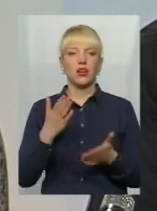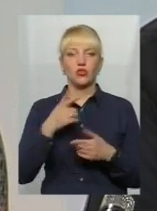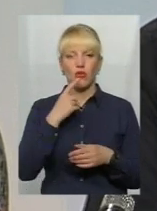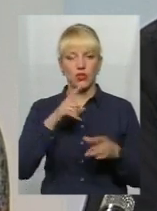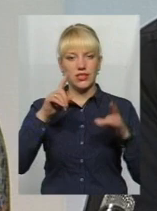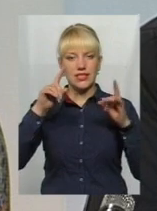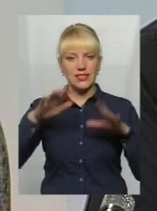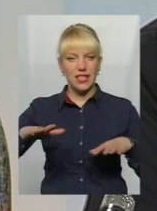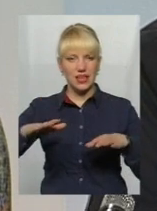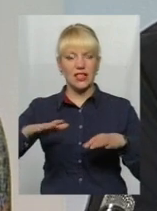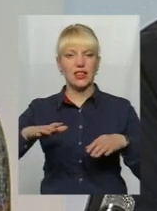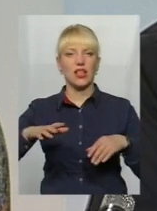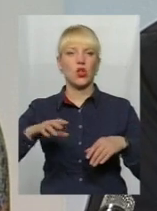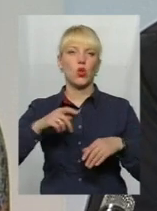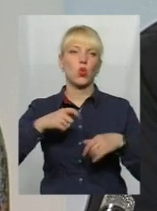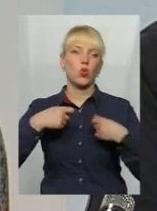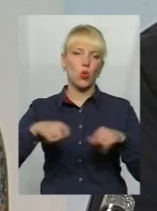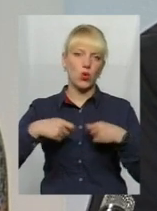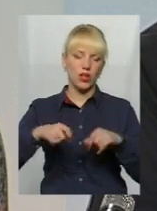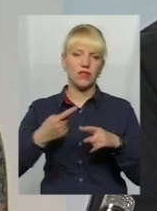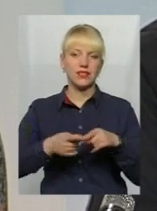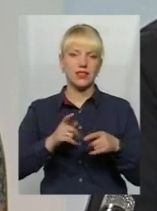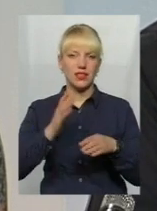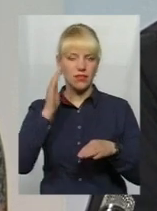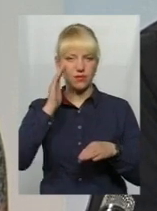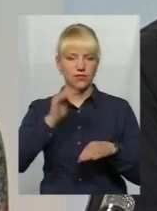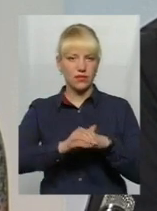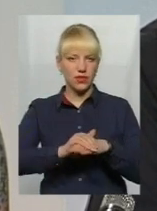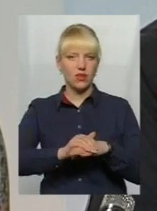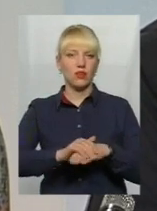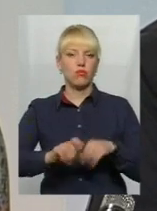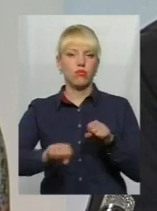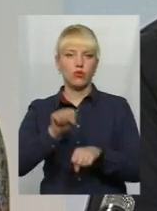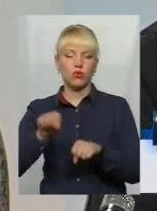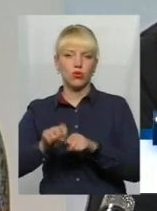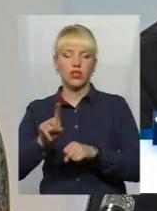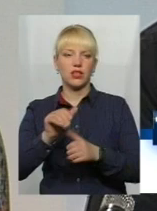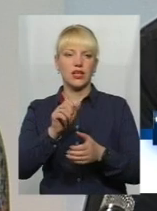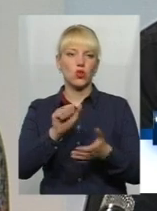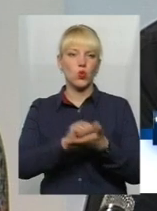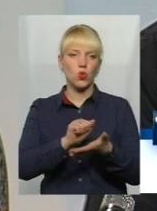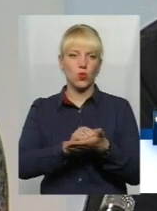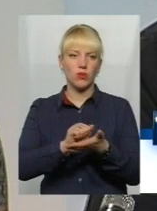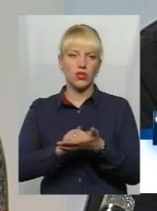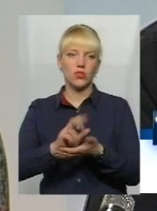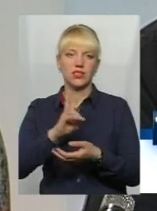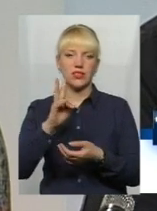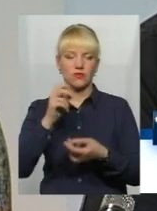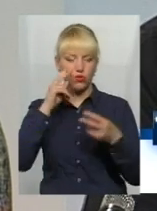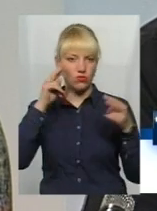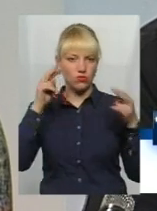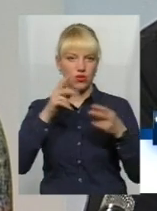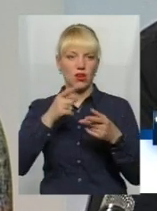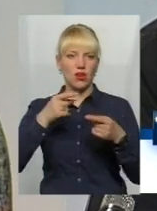стихійної торгівлі, це є очевидне правопорушення, яке дійсно документується за фактом наочне і очевидне.